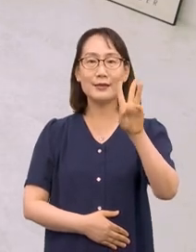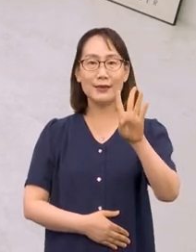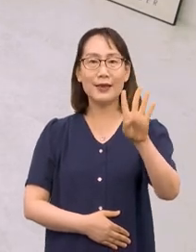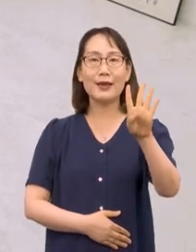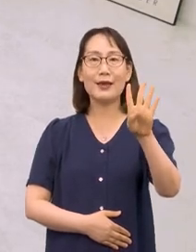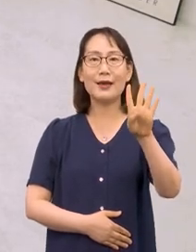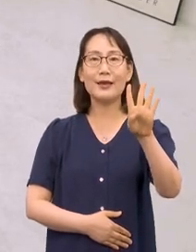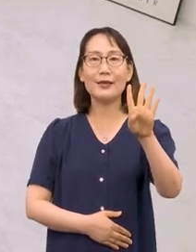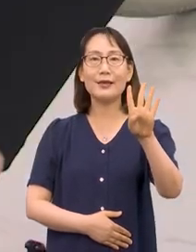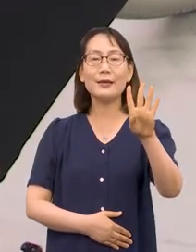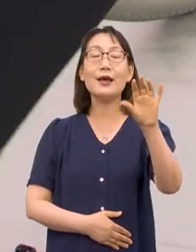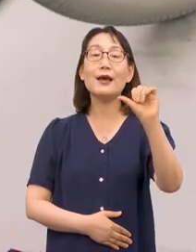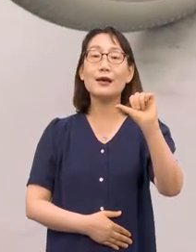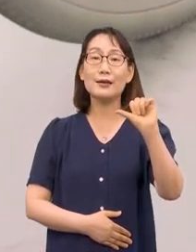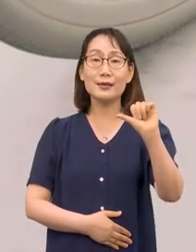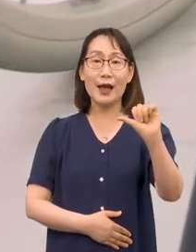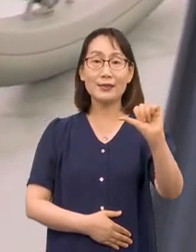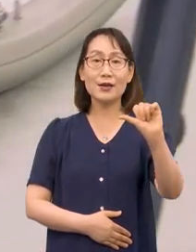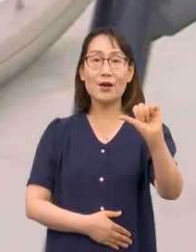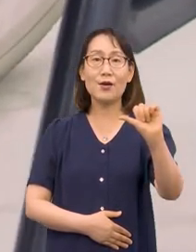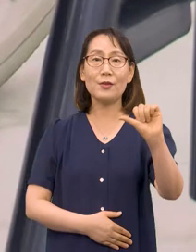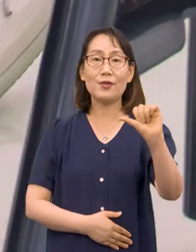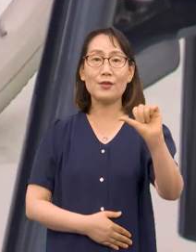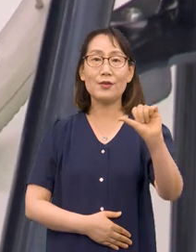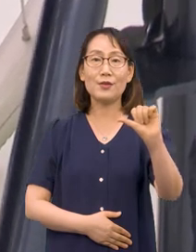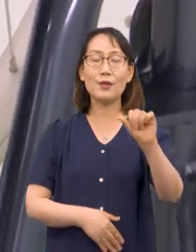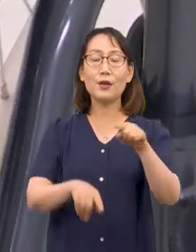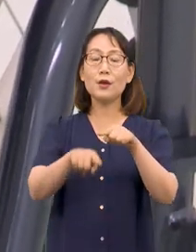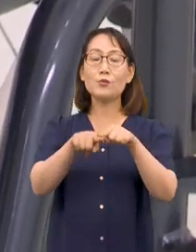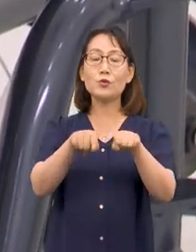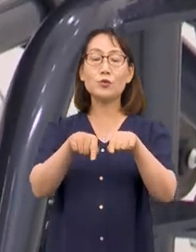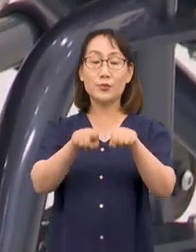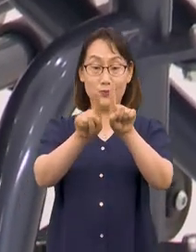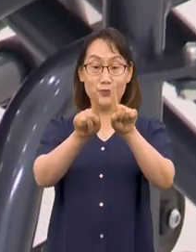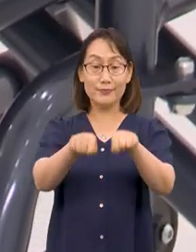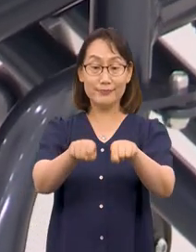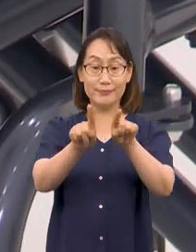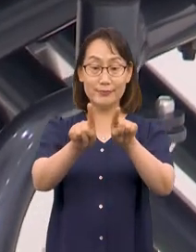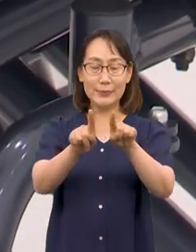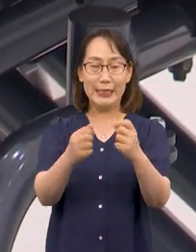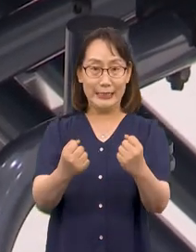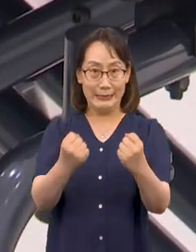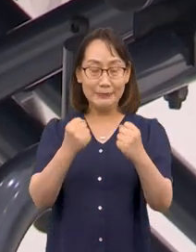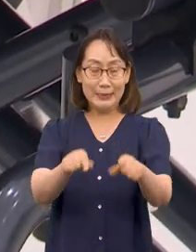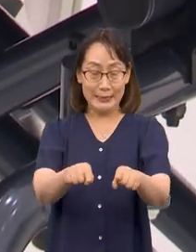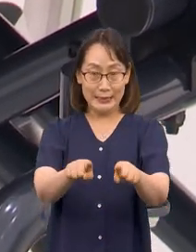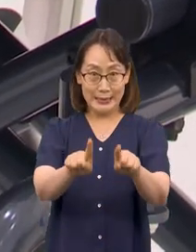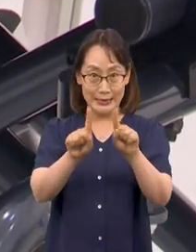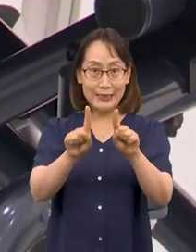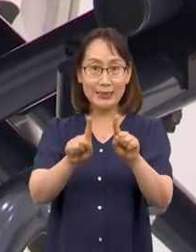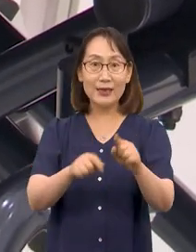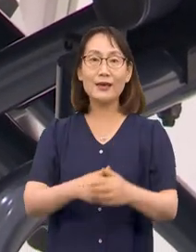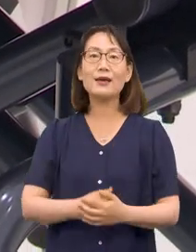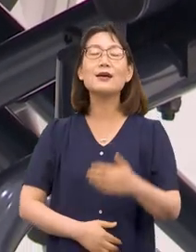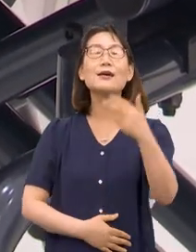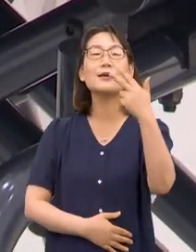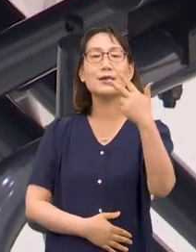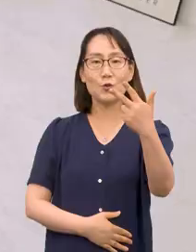넷, 다섯, 무릎을 쭉 폈을 때 힘을 꽉 짜주세요. 일곱,